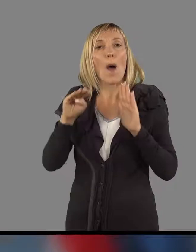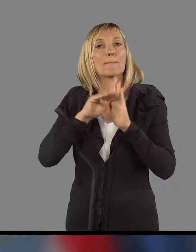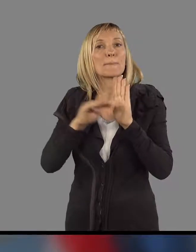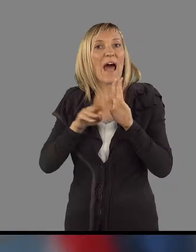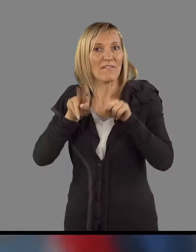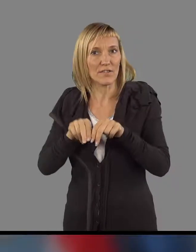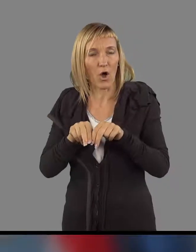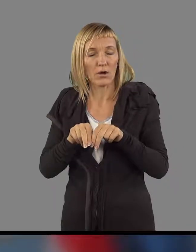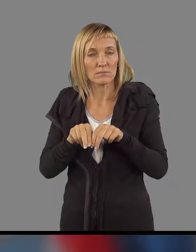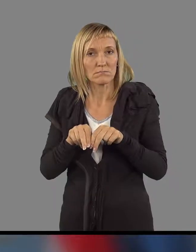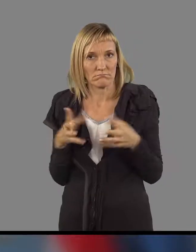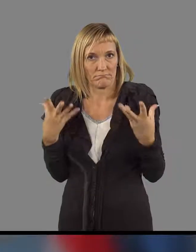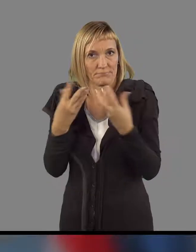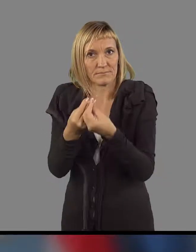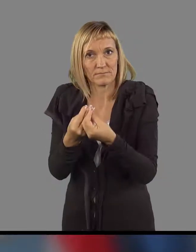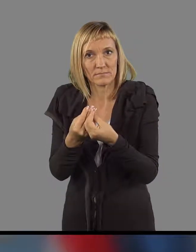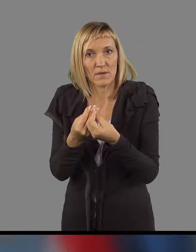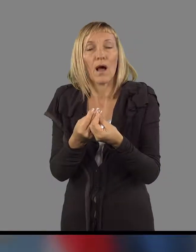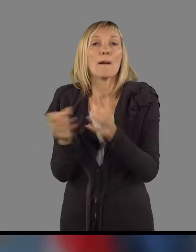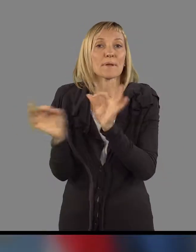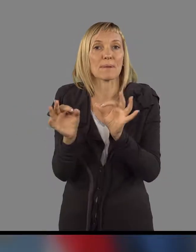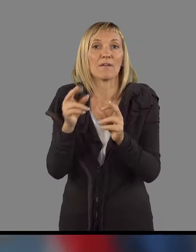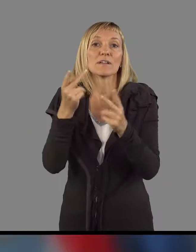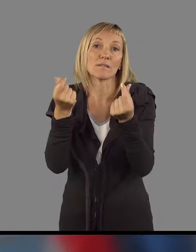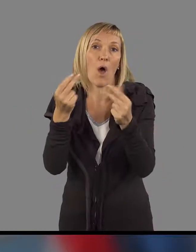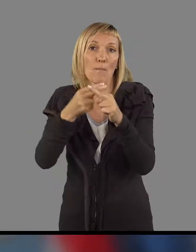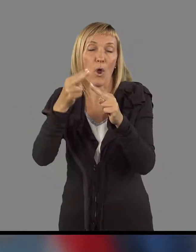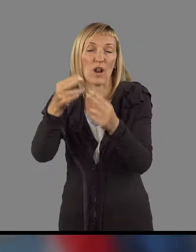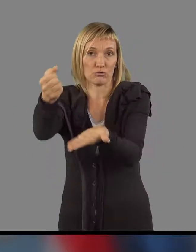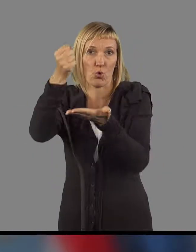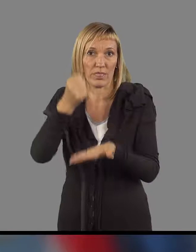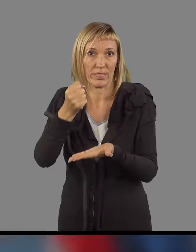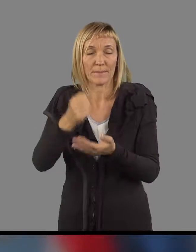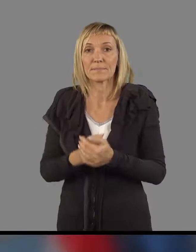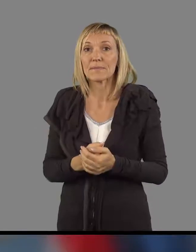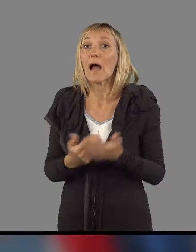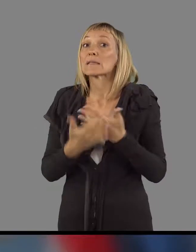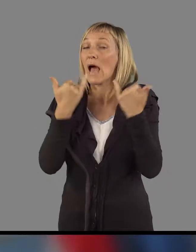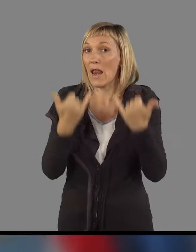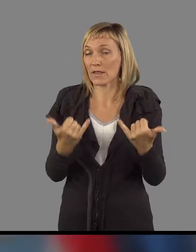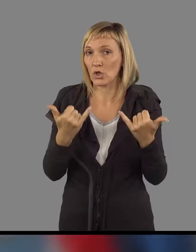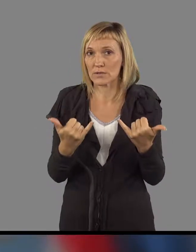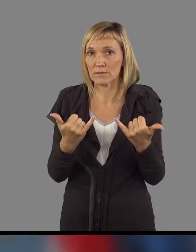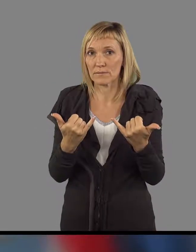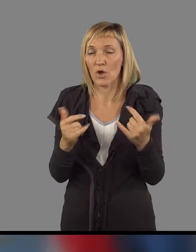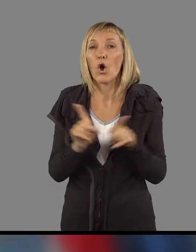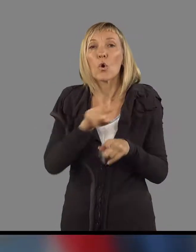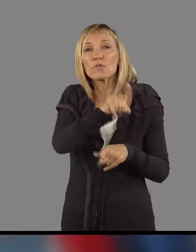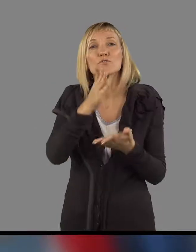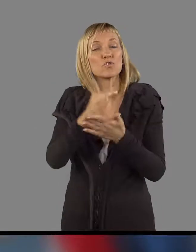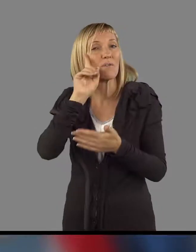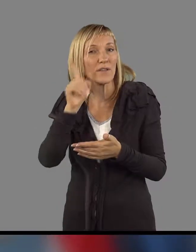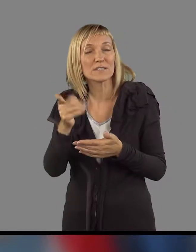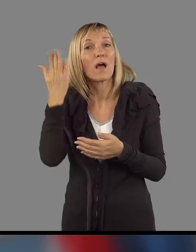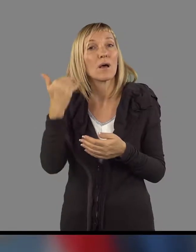pomembno in zato to še enkrat povdarjam. Za letošnjo leto, kot veste,